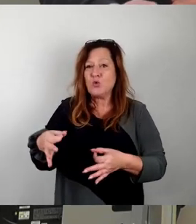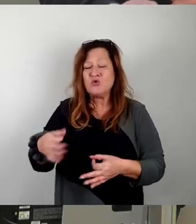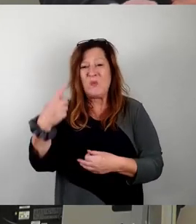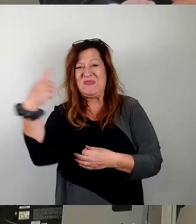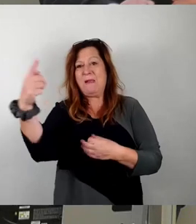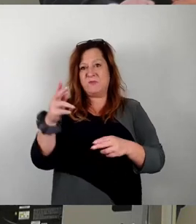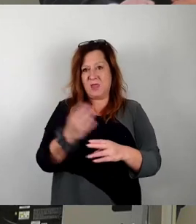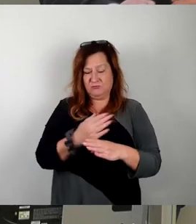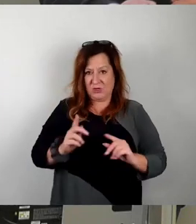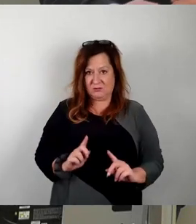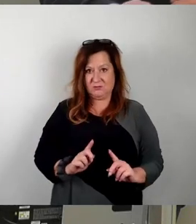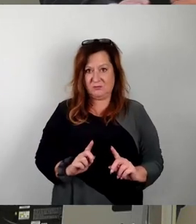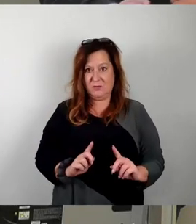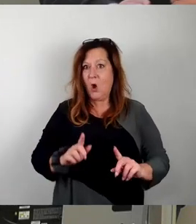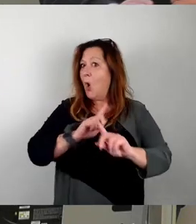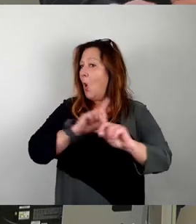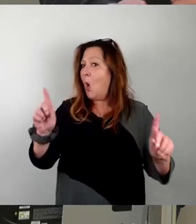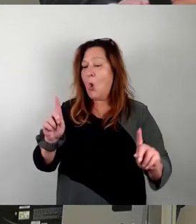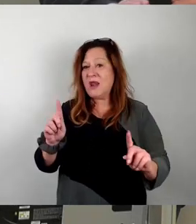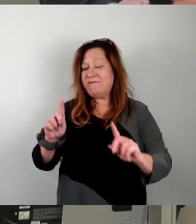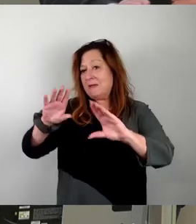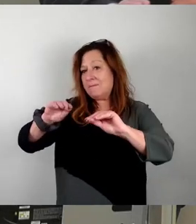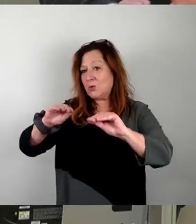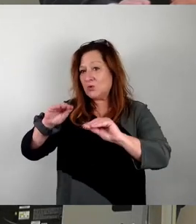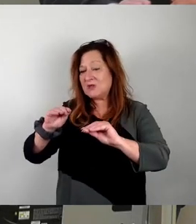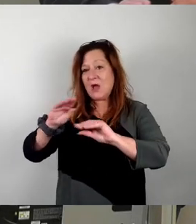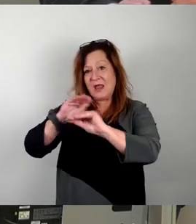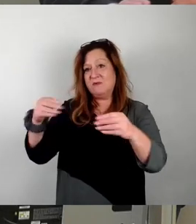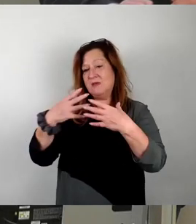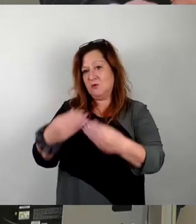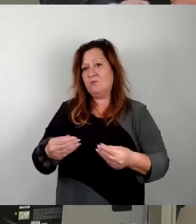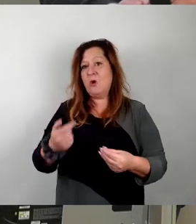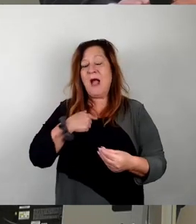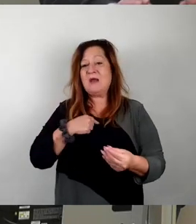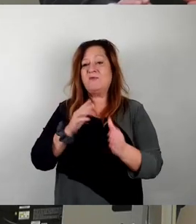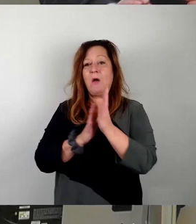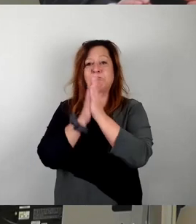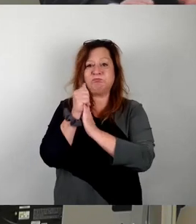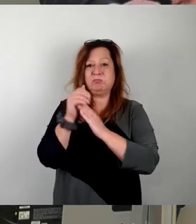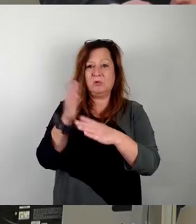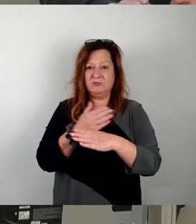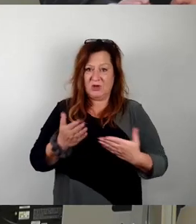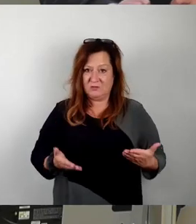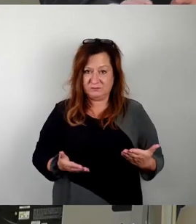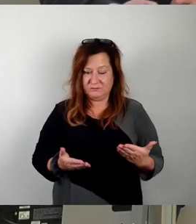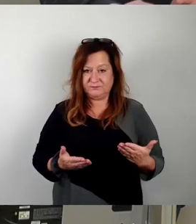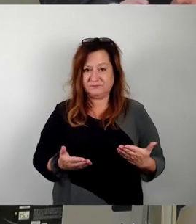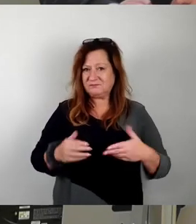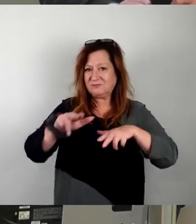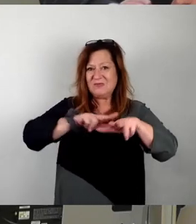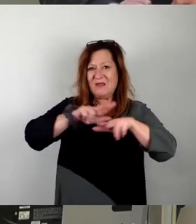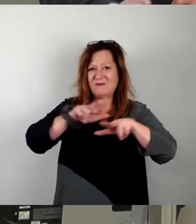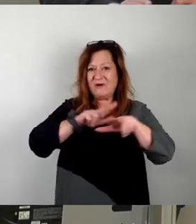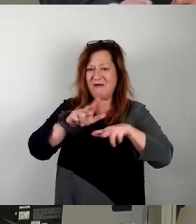Eigentümer der 3.300 Garagen soll also heute wieder über deren Kopf hinweg entschieden werden. Die Verwaltung hat mit dieser Vorlage hier die